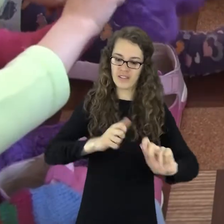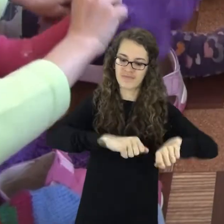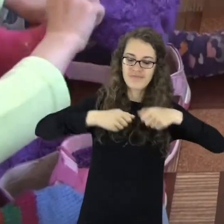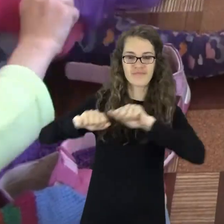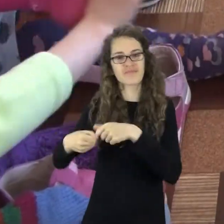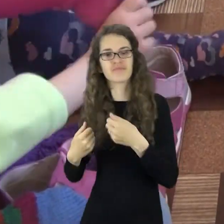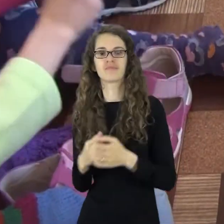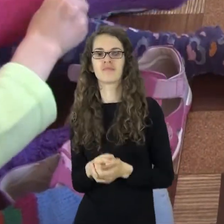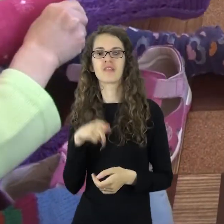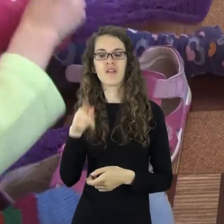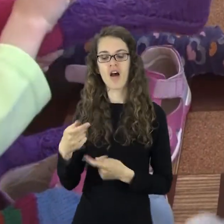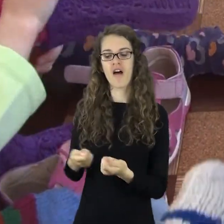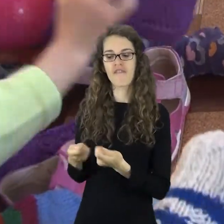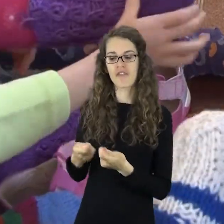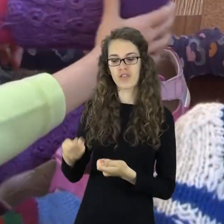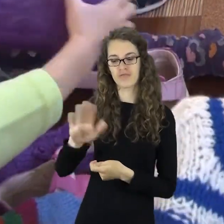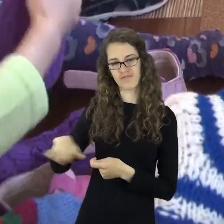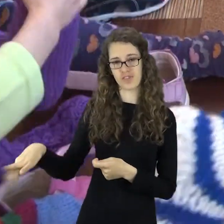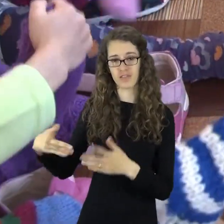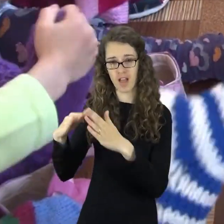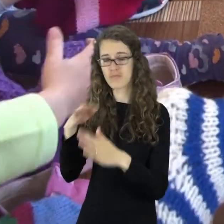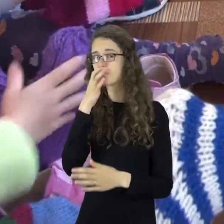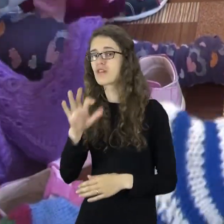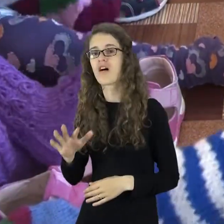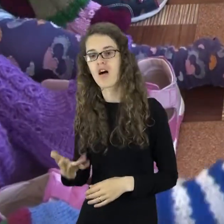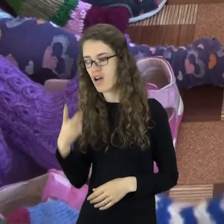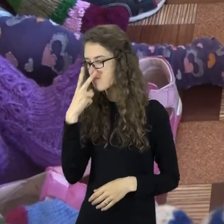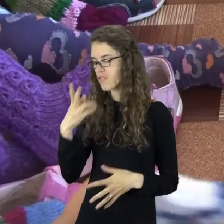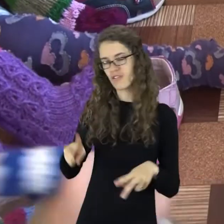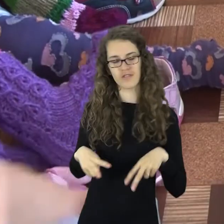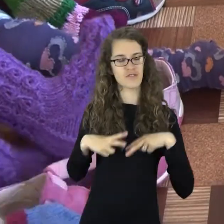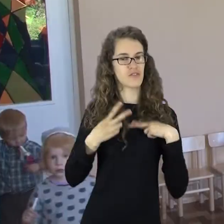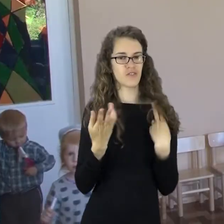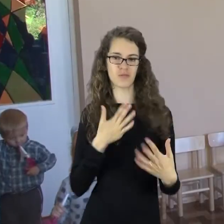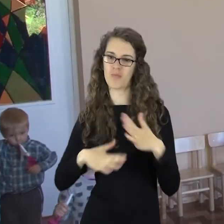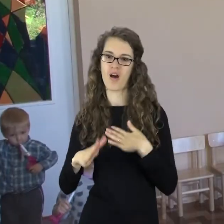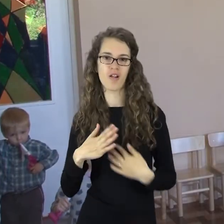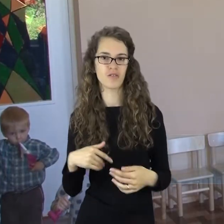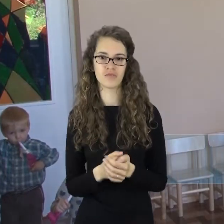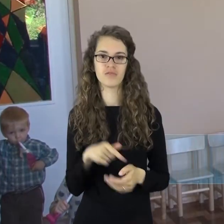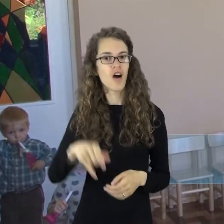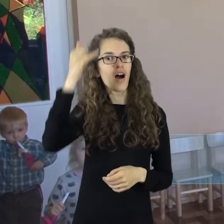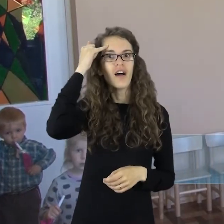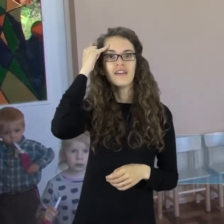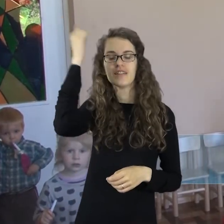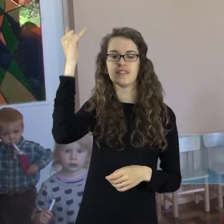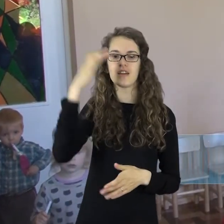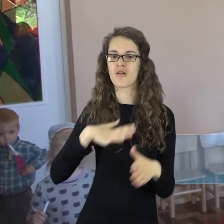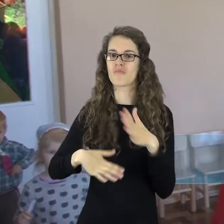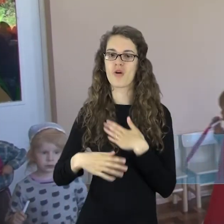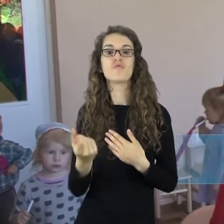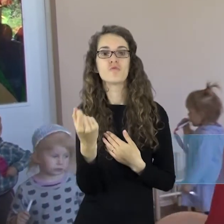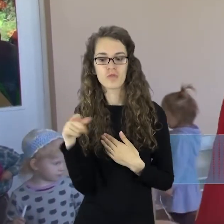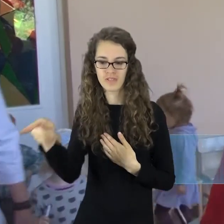Kūdikiu namų vadovės sako, kad toks poliklinikos dėmesys ir pacientų inicityva juos sužovėjo. Inicityva parodė būtent